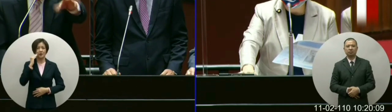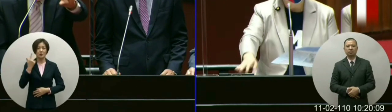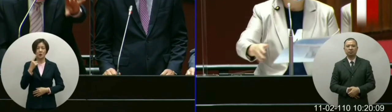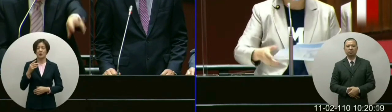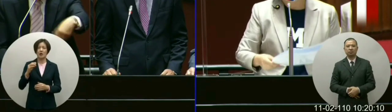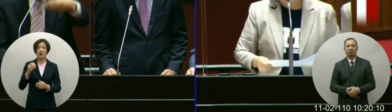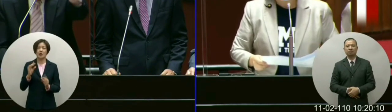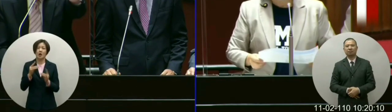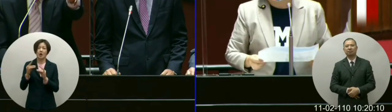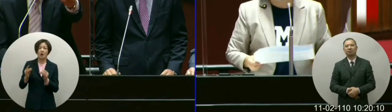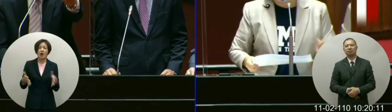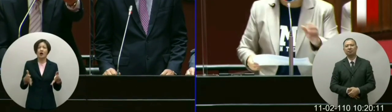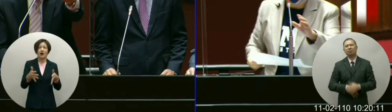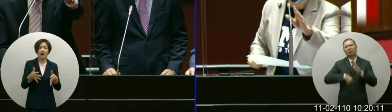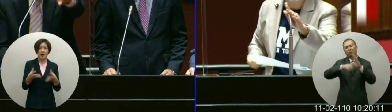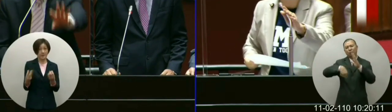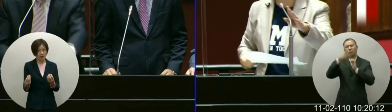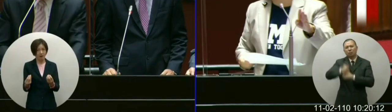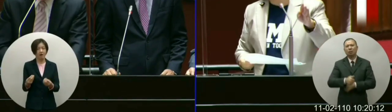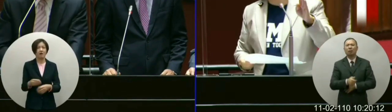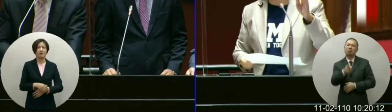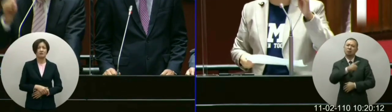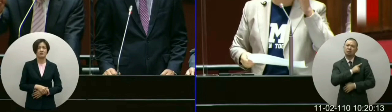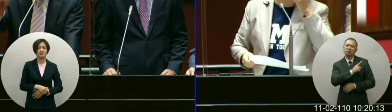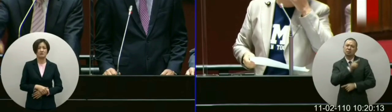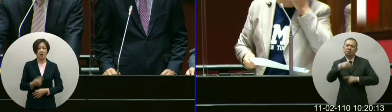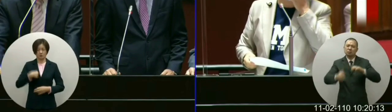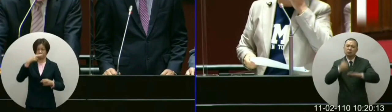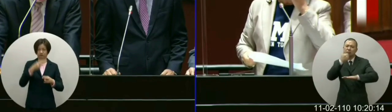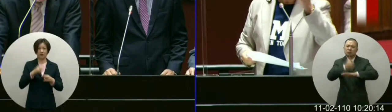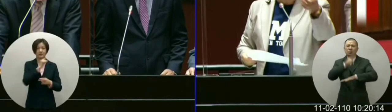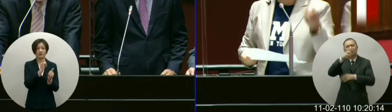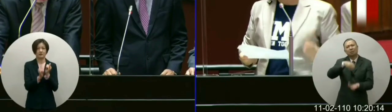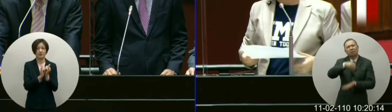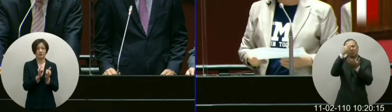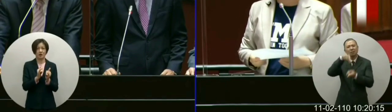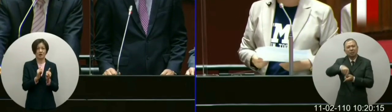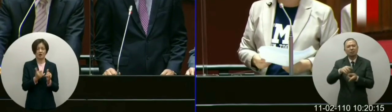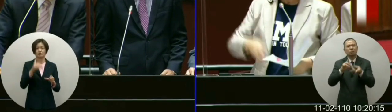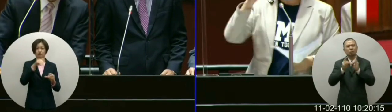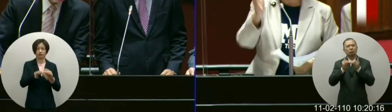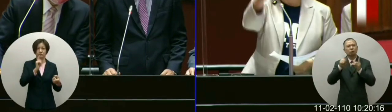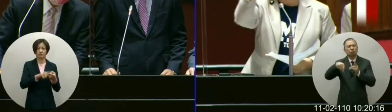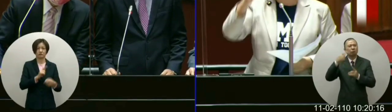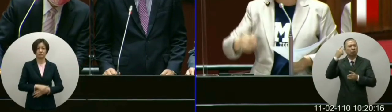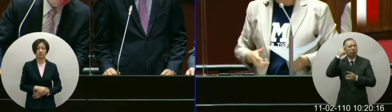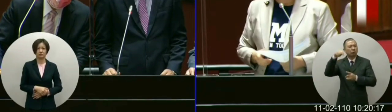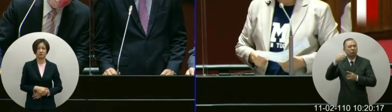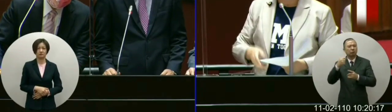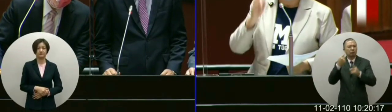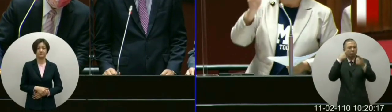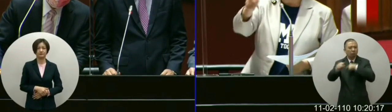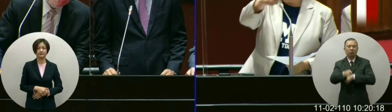曲不要不被院长你身为执政者你讲一个扭曲台湾人民会做民主决定本席问